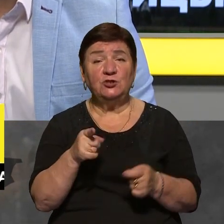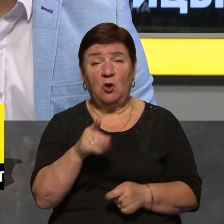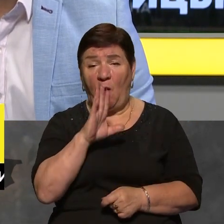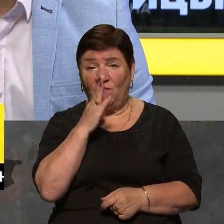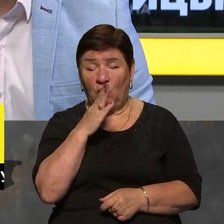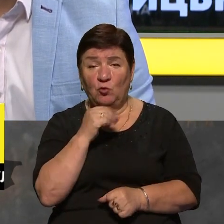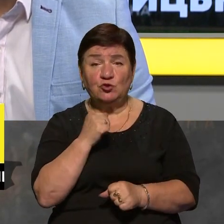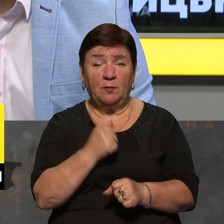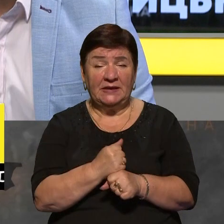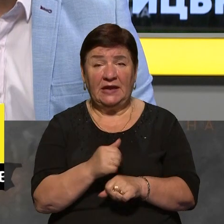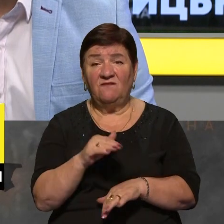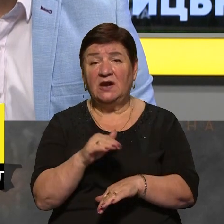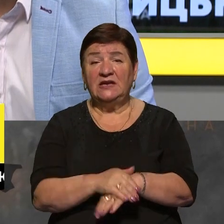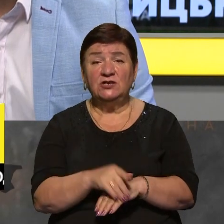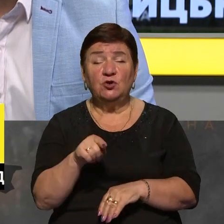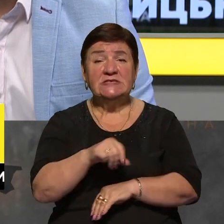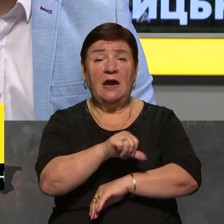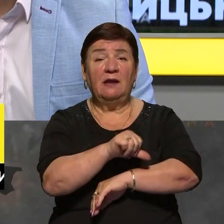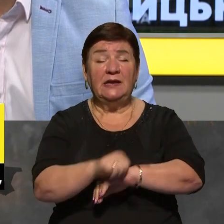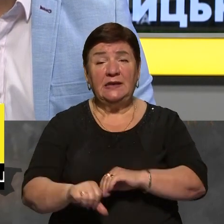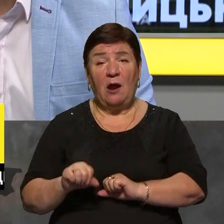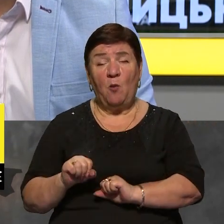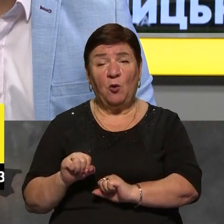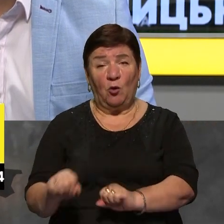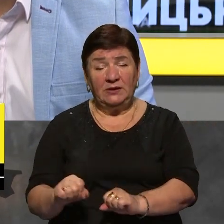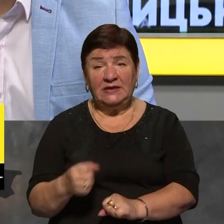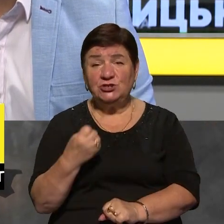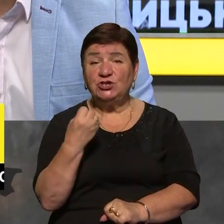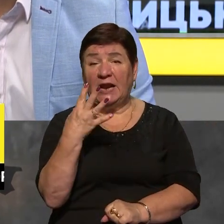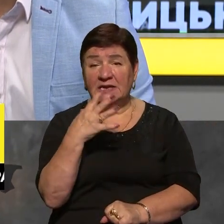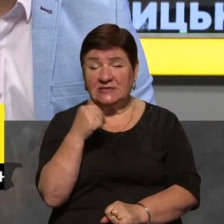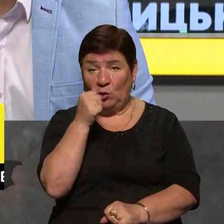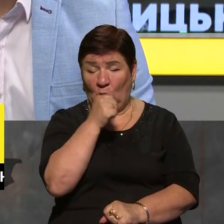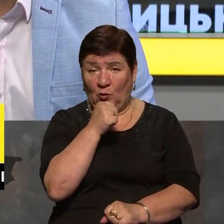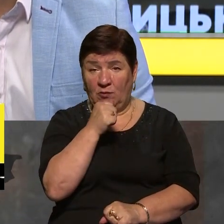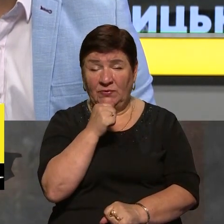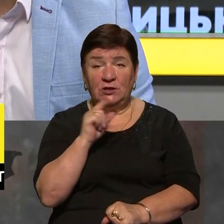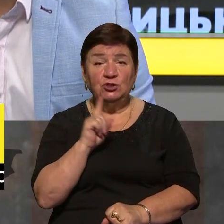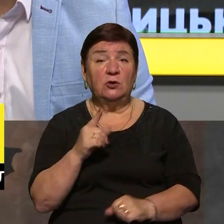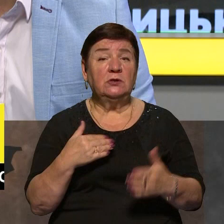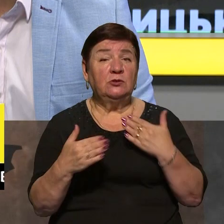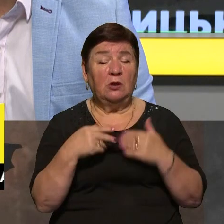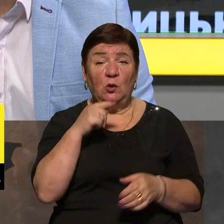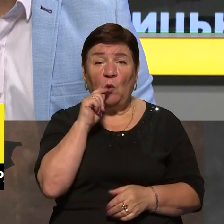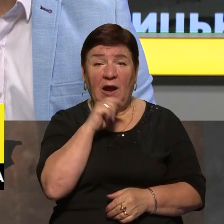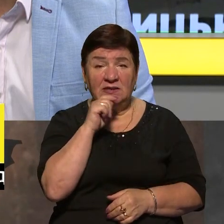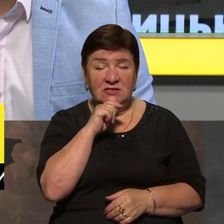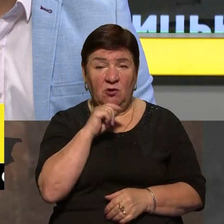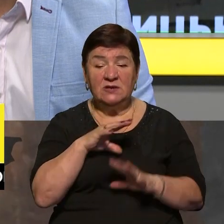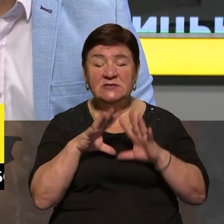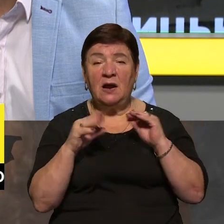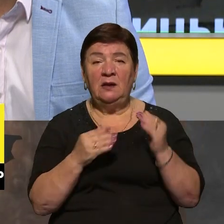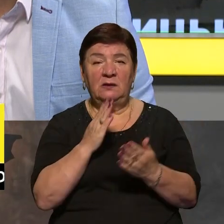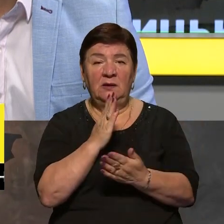зробити. І фактично ось ця лінія оборони тримається вже з 2014 року. Ну а що стосується Луганського, я так скажу, загального